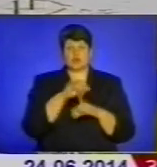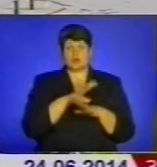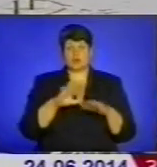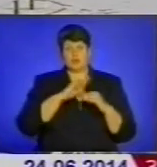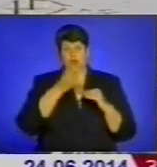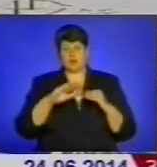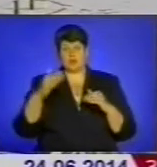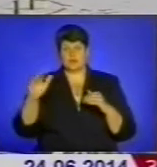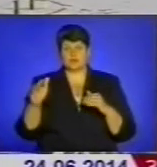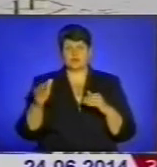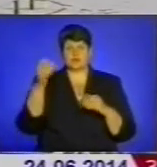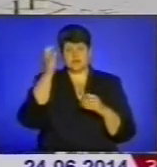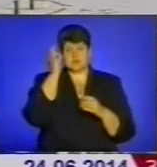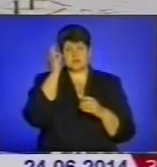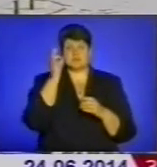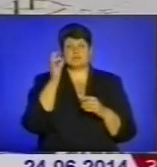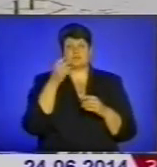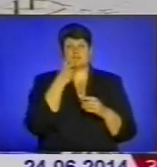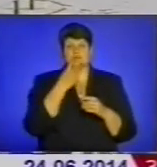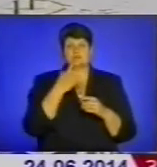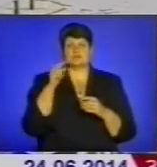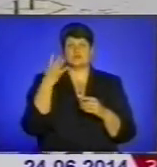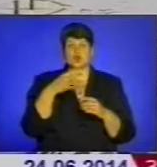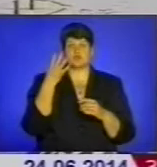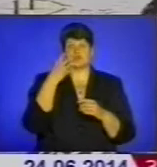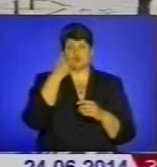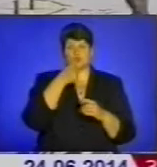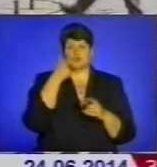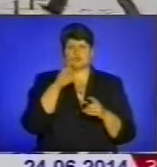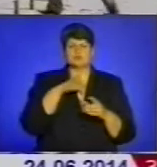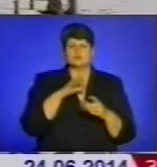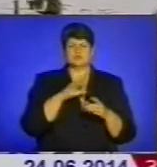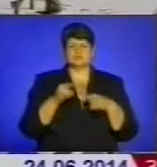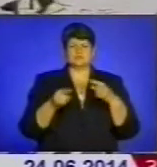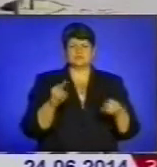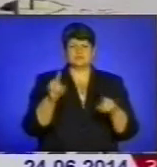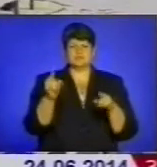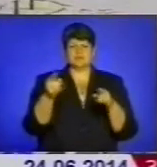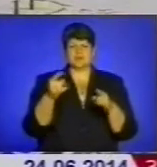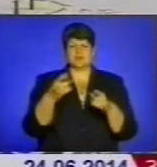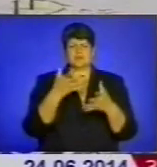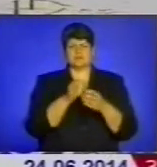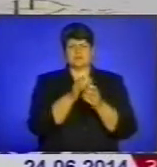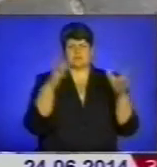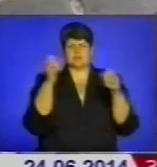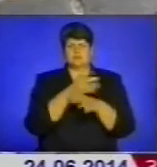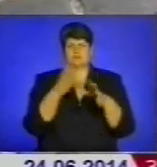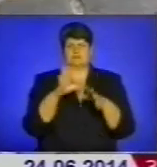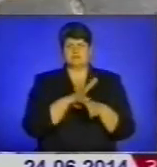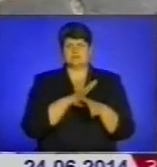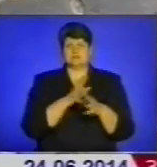року розбомблене місто з воронками величезною кількістю, то, напевно, що не лишилося нічого.